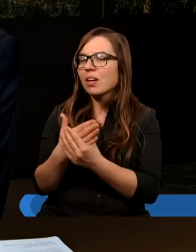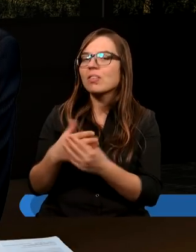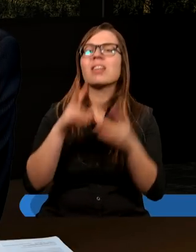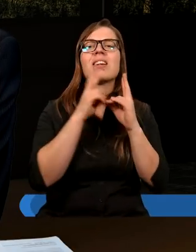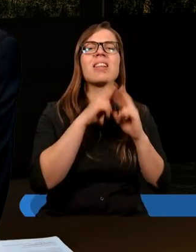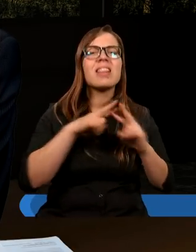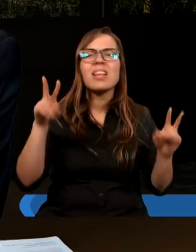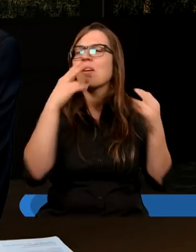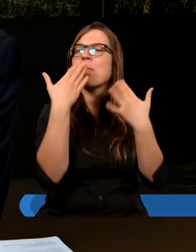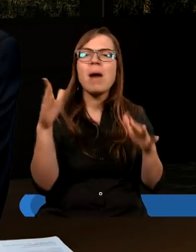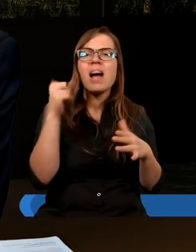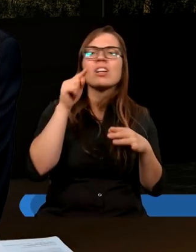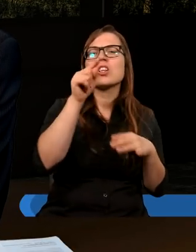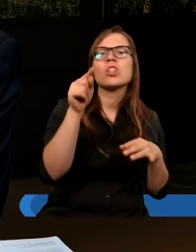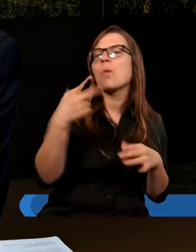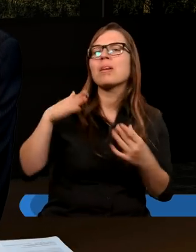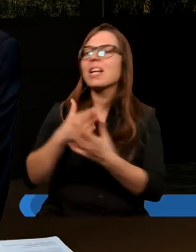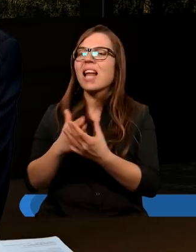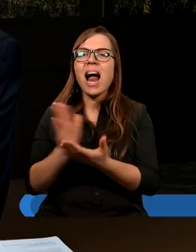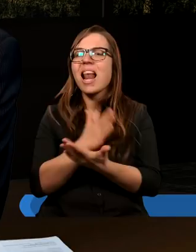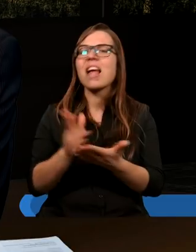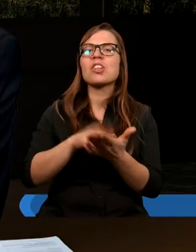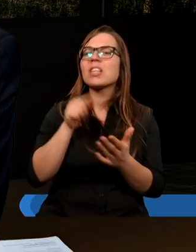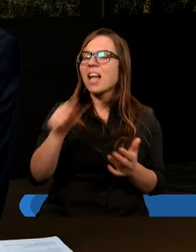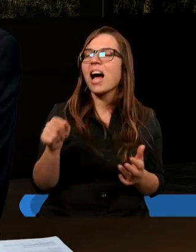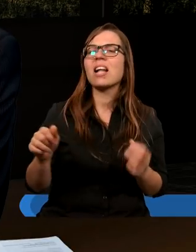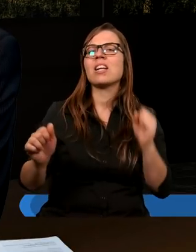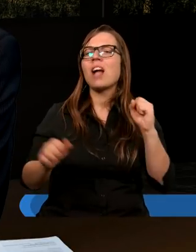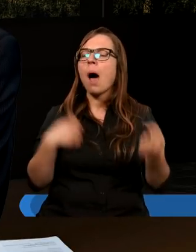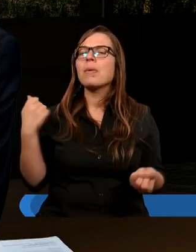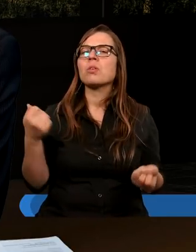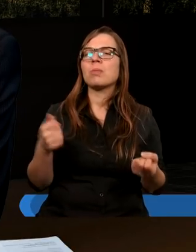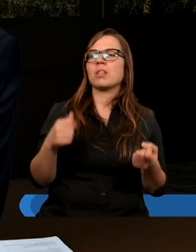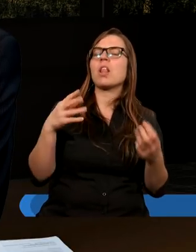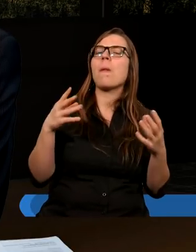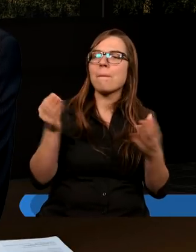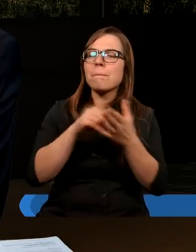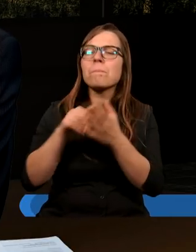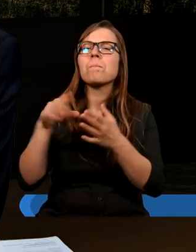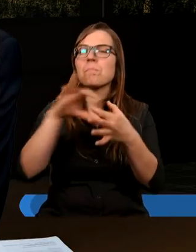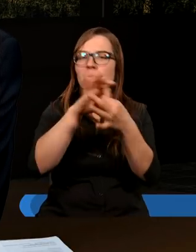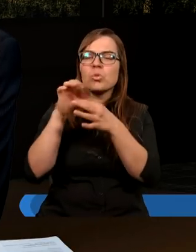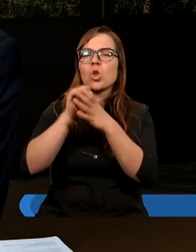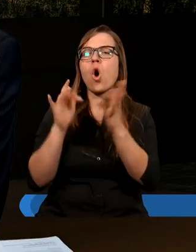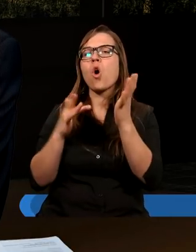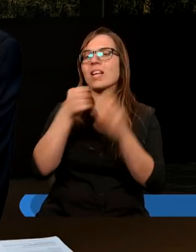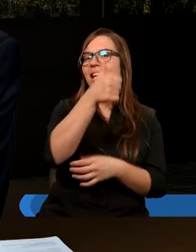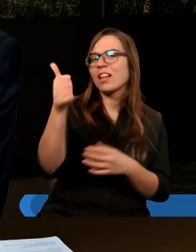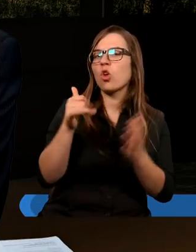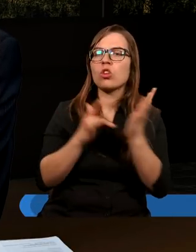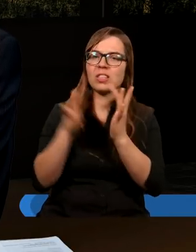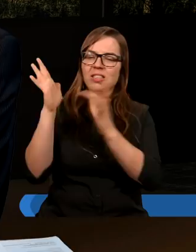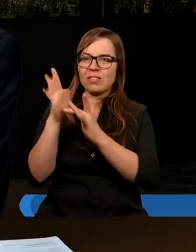nikomu bardziej niż tobie nie zależy na tym, abyśmy dążyli do jedności w wierze.